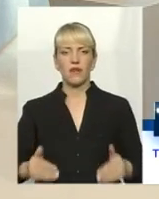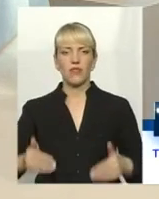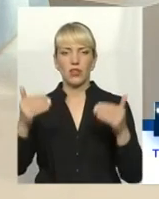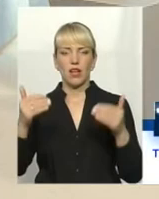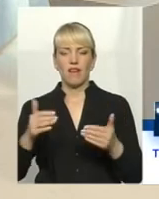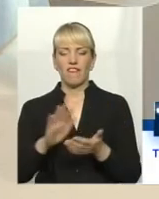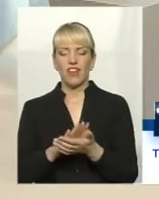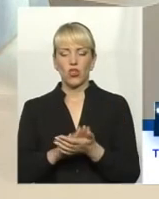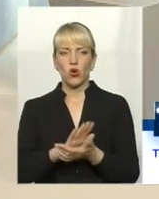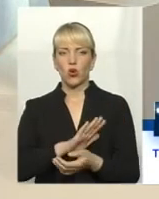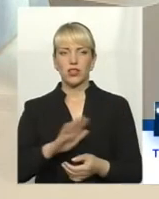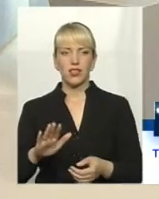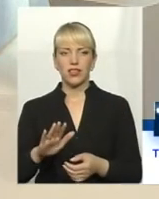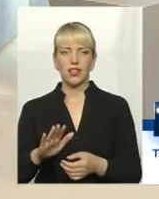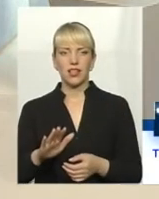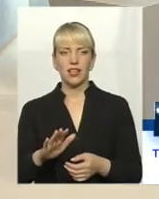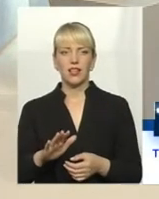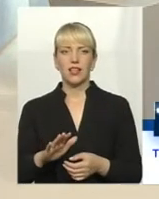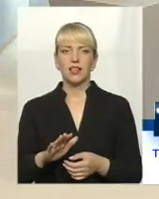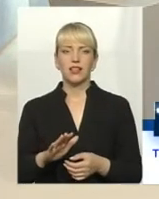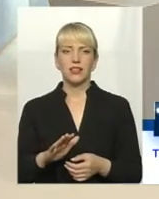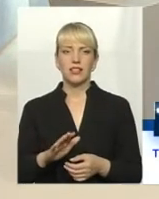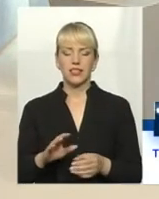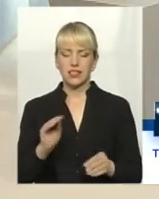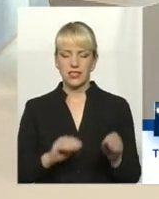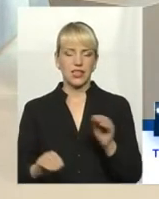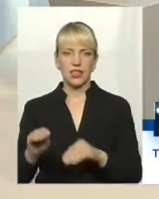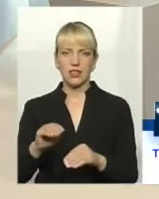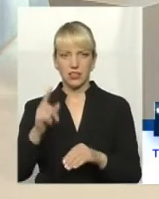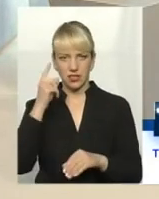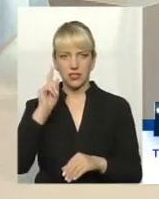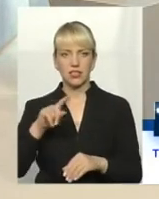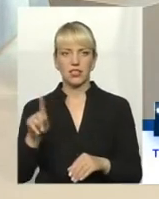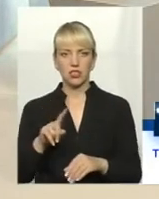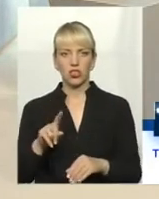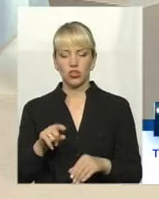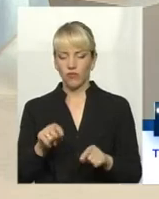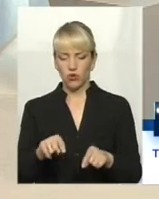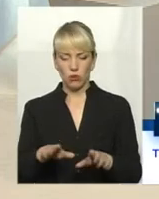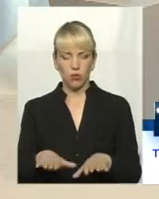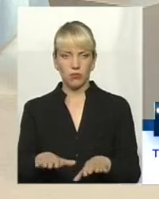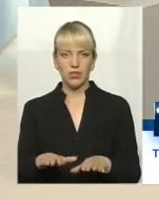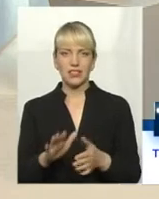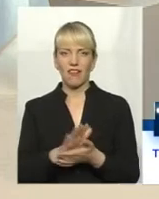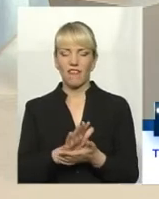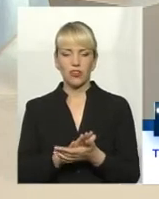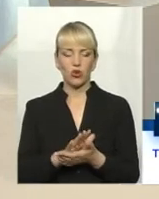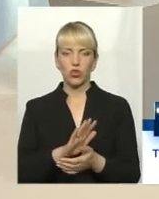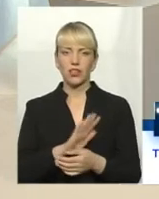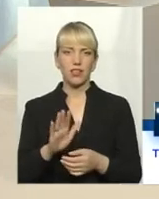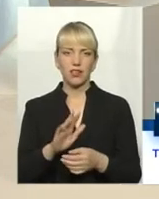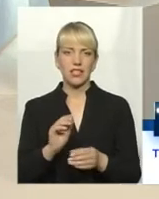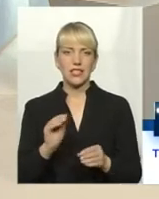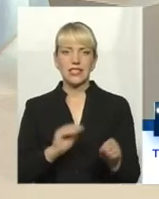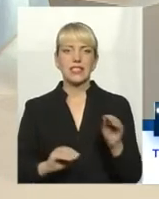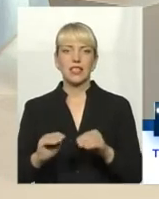складати – прокляну». Ви знаєте, діє, чесне слово, тому що за метрів 20 відходів було, в тому місці їх не було. Ну, наступне питання.